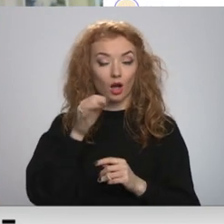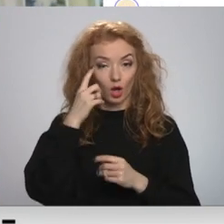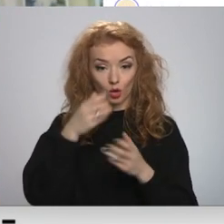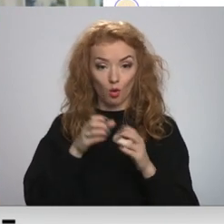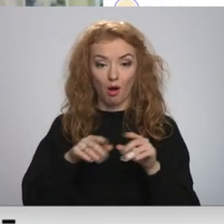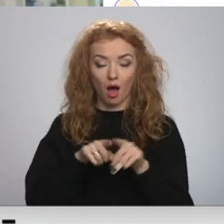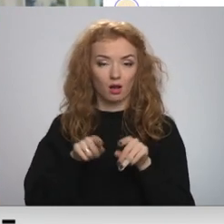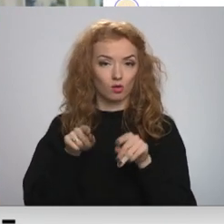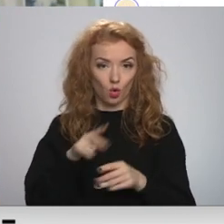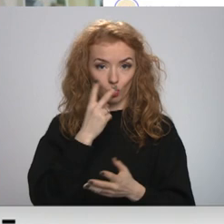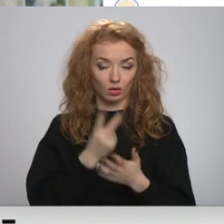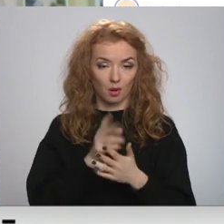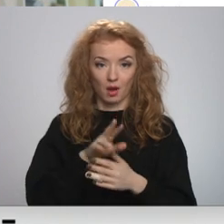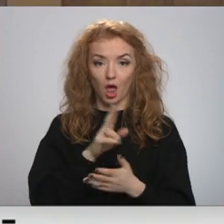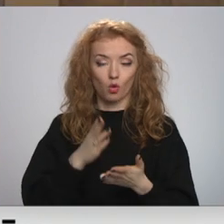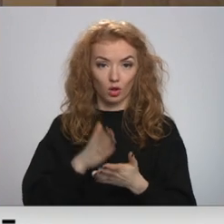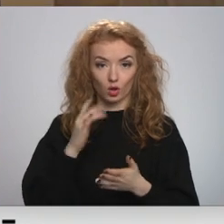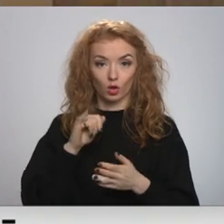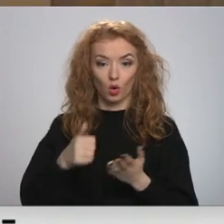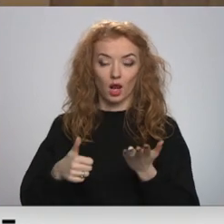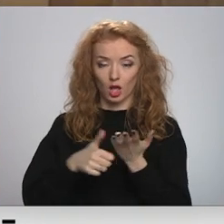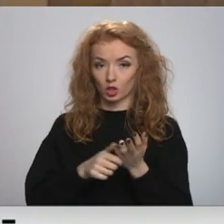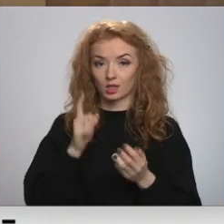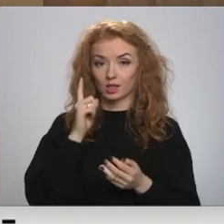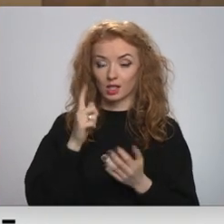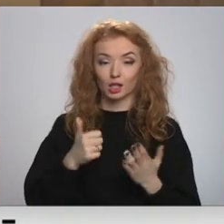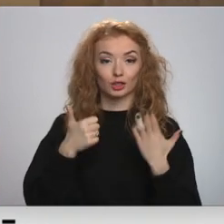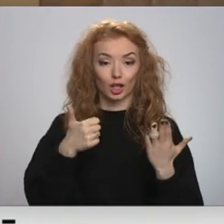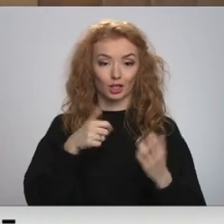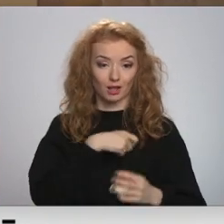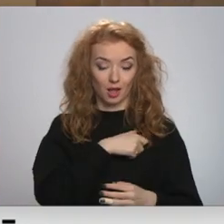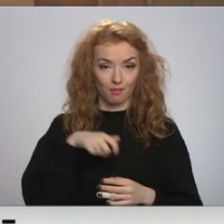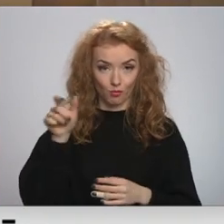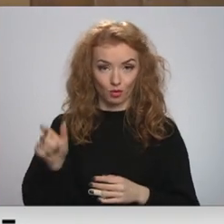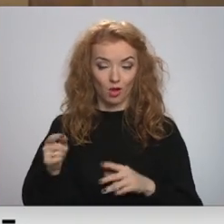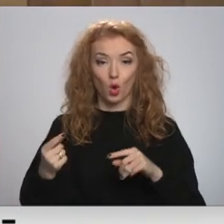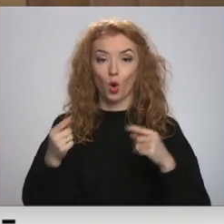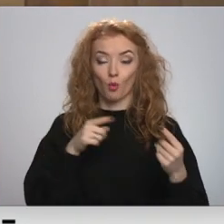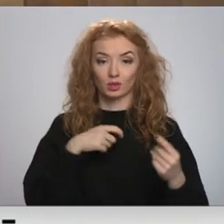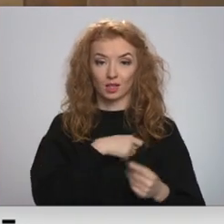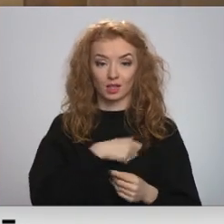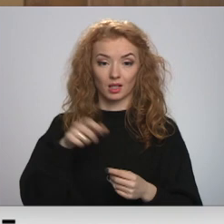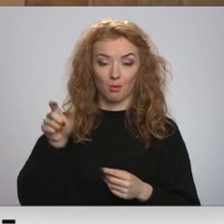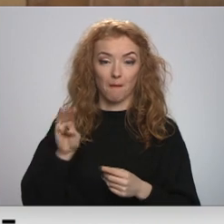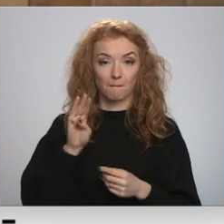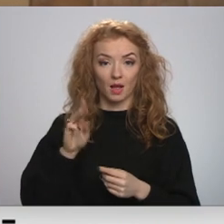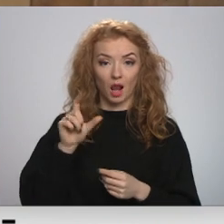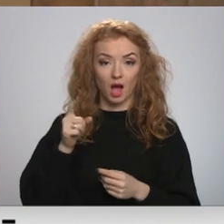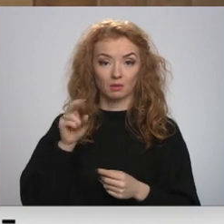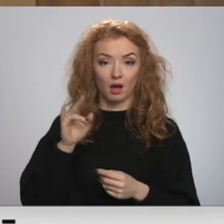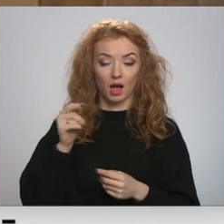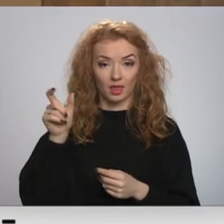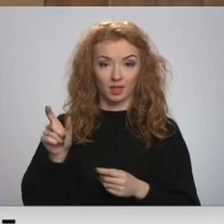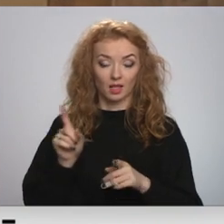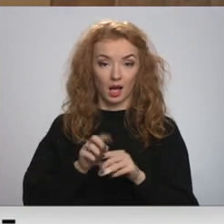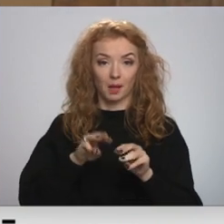arī tā esot uzskatām par nenotikuši, reģistrējušies bija tikai seša deputāti. Opozīcijas deputāts Madars Lasmans, kurš vienlaicīgi ir arī